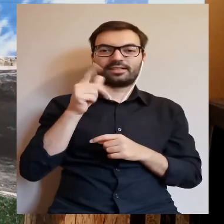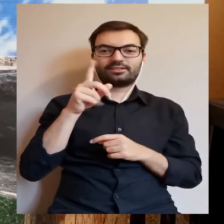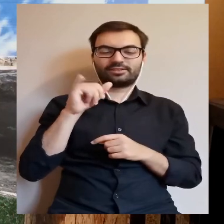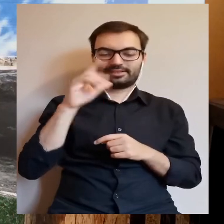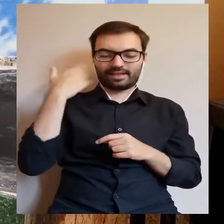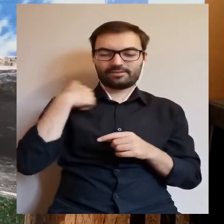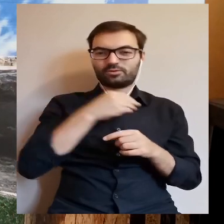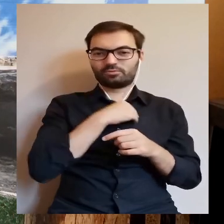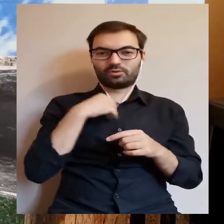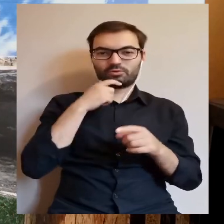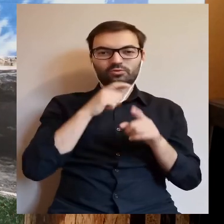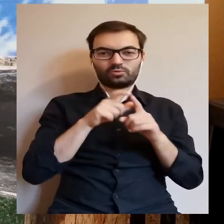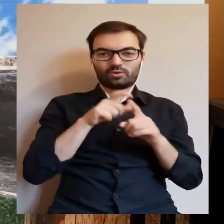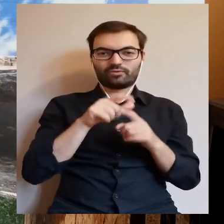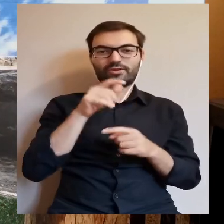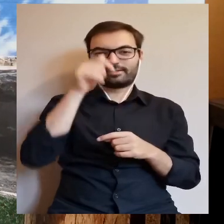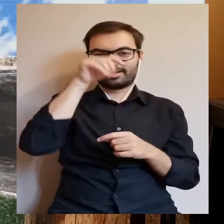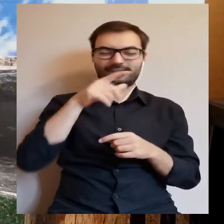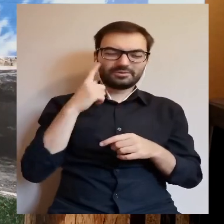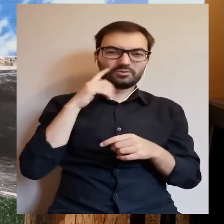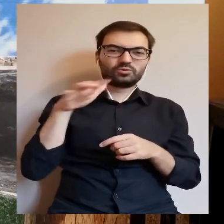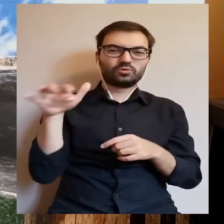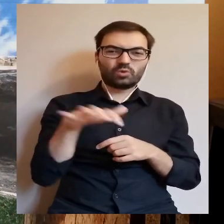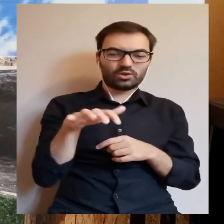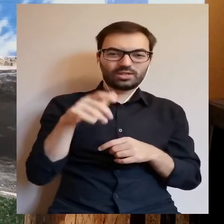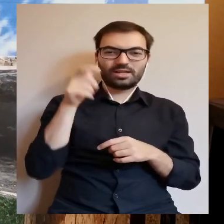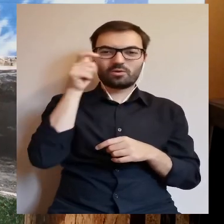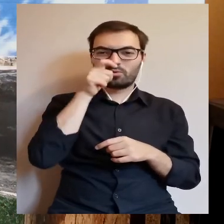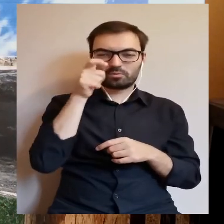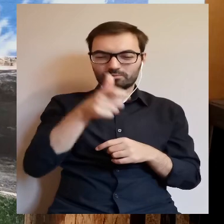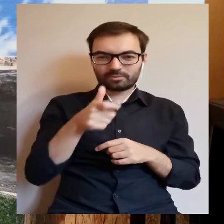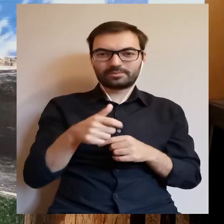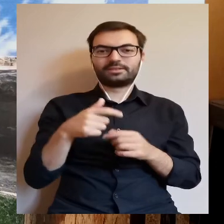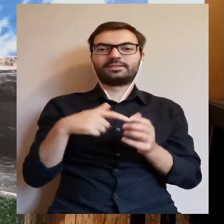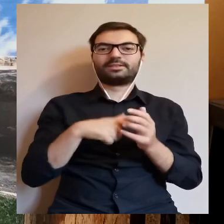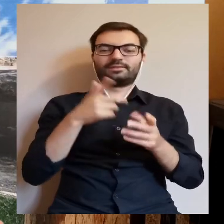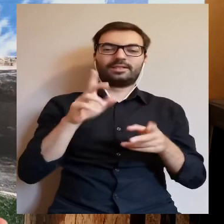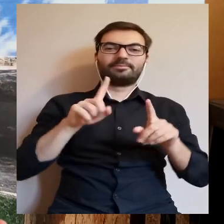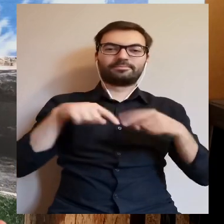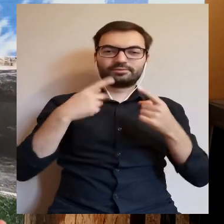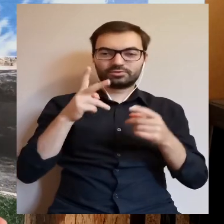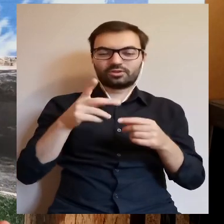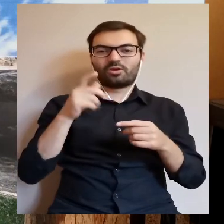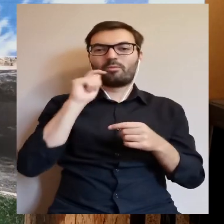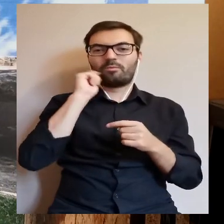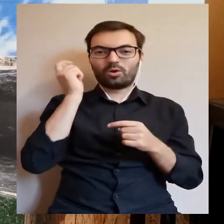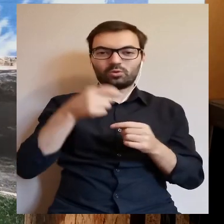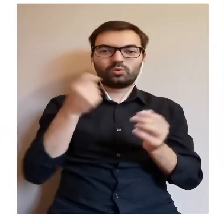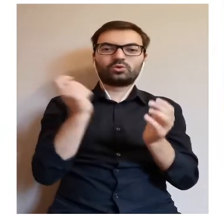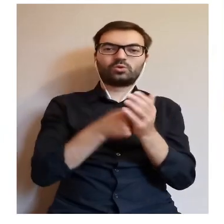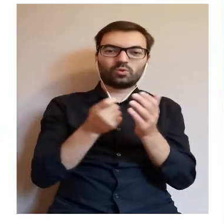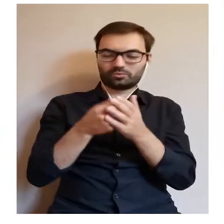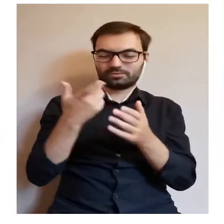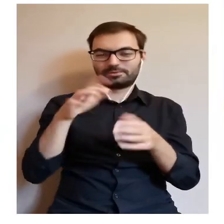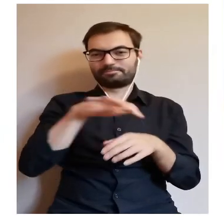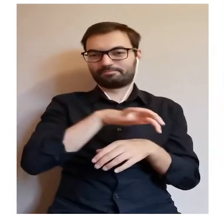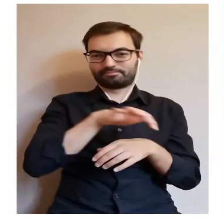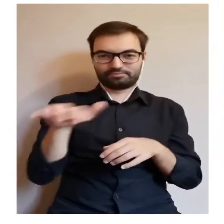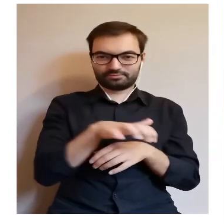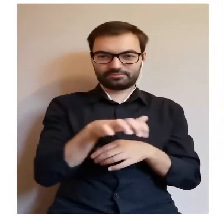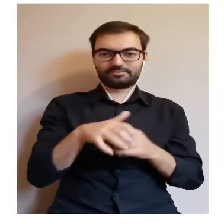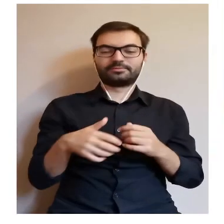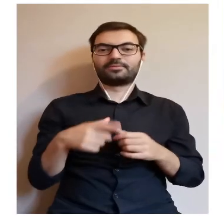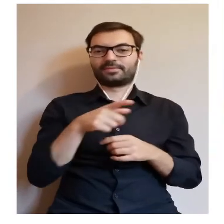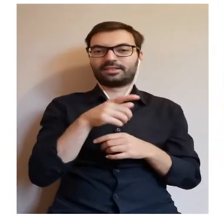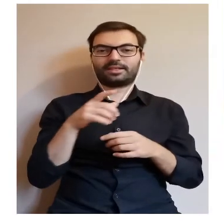No więc ci grasanci grasowali w okolicy, wiadomo na kogo napadali, na podróżnych, na kupców, na tych wszystkich, których mogli obrabować.